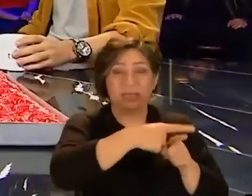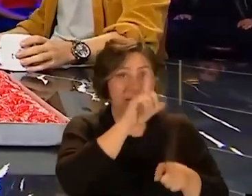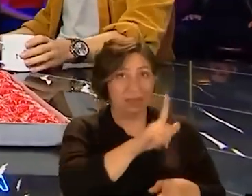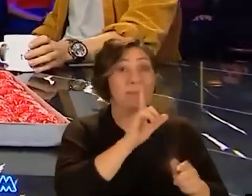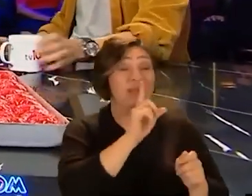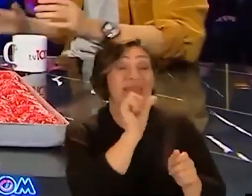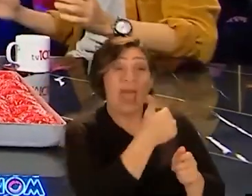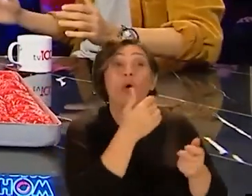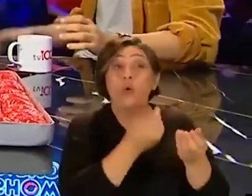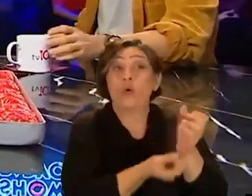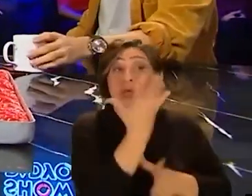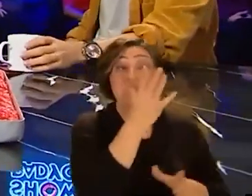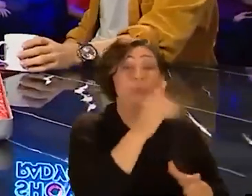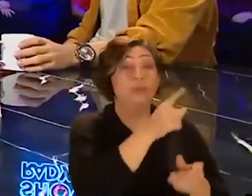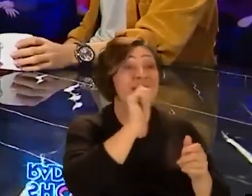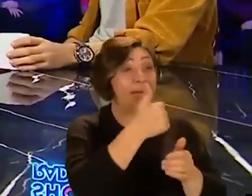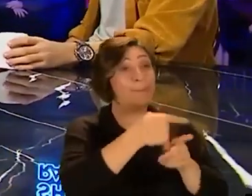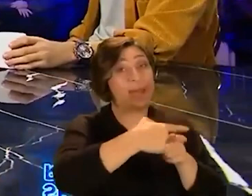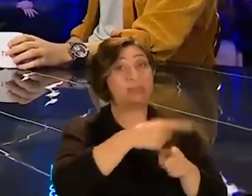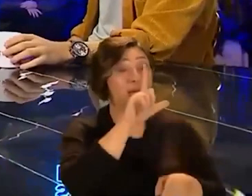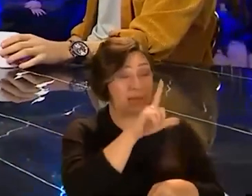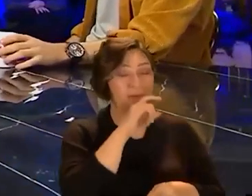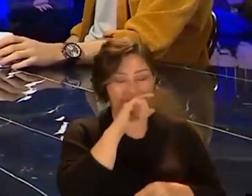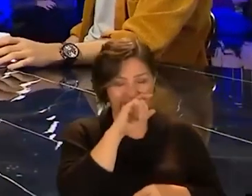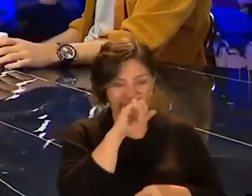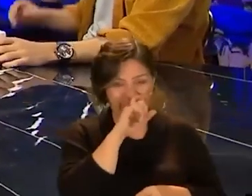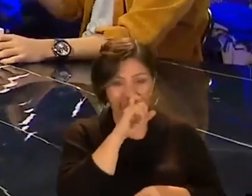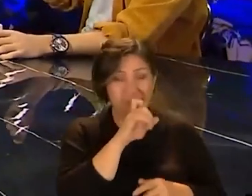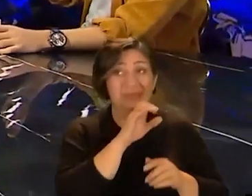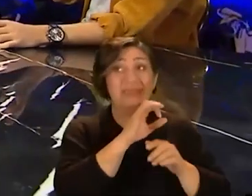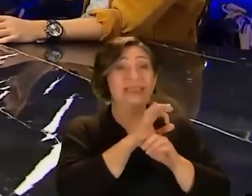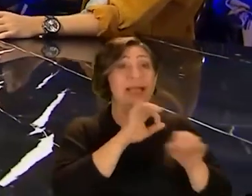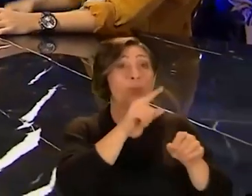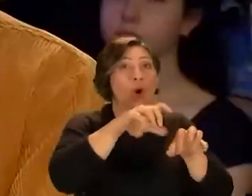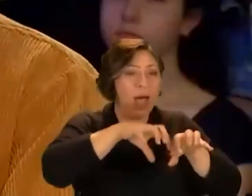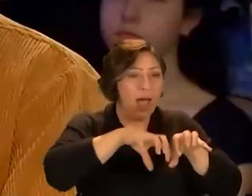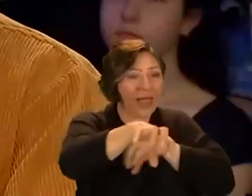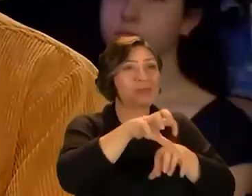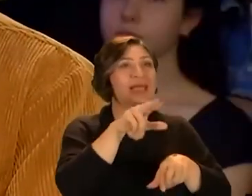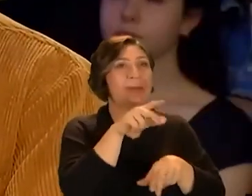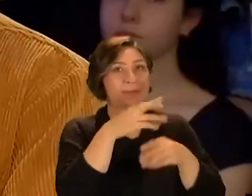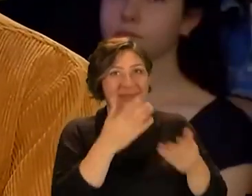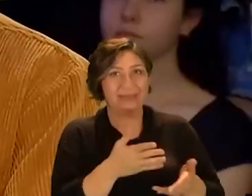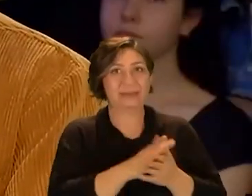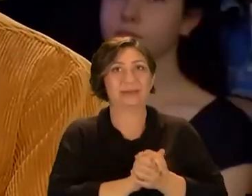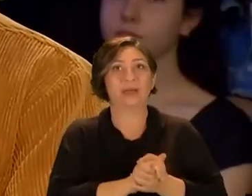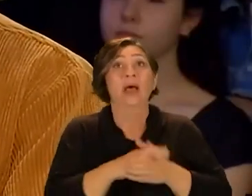paylaşmalısın bir değer üretiliyorsa bu değer paylaşılmalı tam bu ayrımdayız şu an